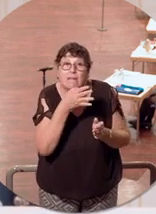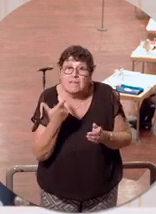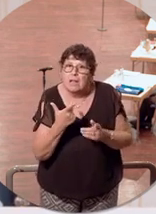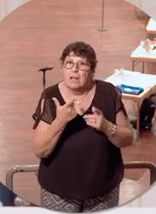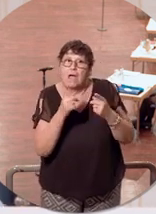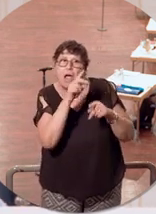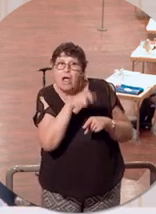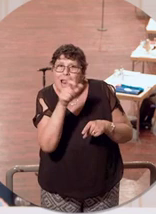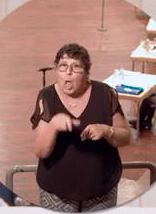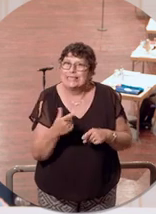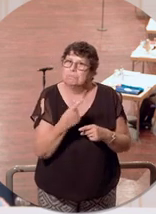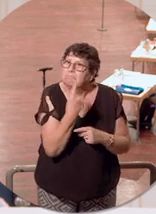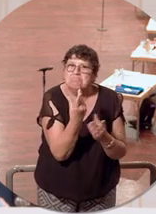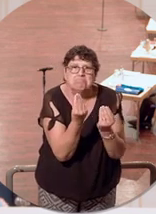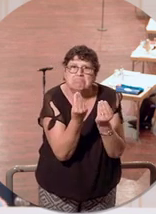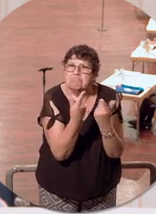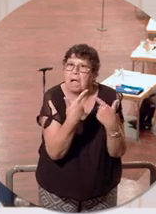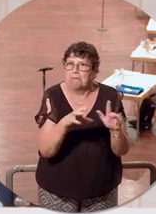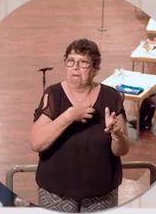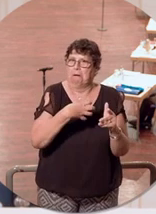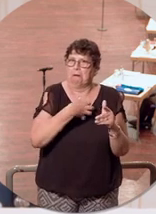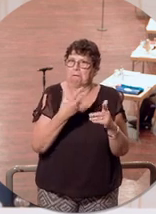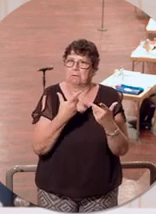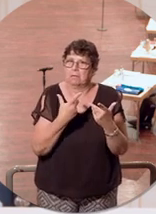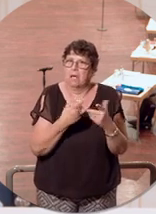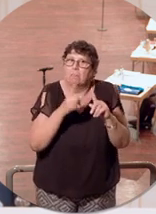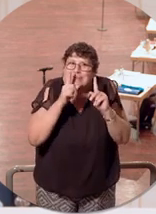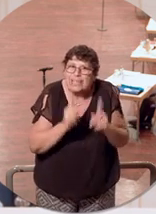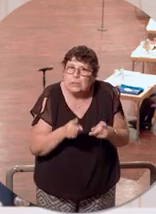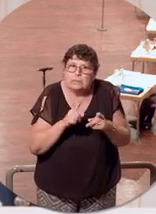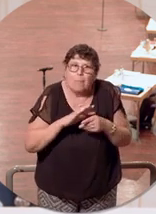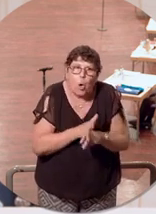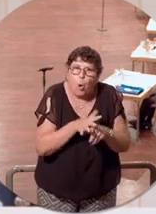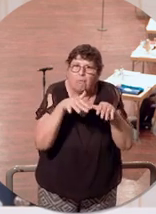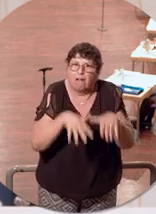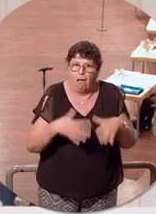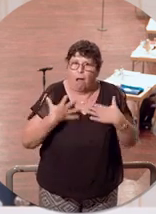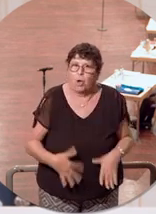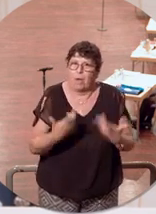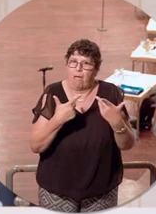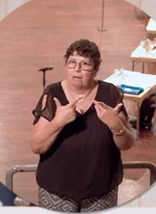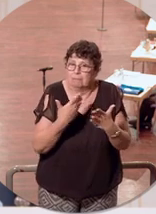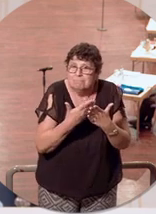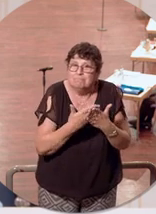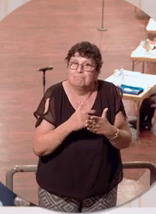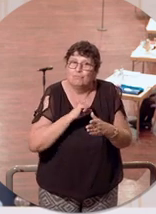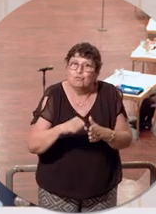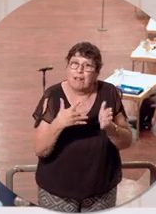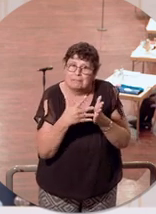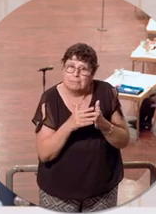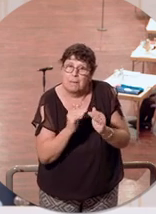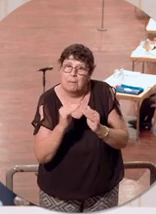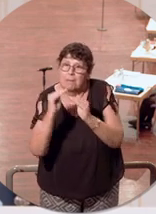asymptomatische Infektionsfälle aus dem Dunkelfeld, wie ich eben sagte, entdeckt worden sind. Und wir können